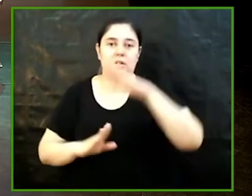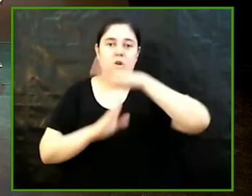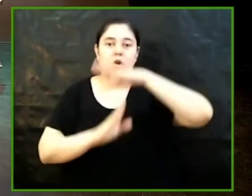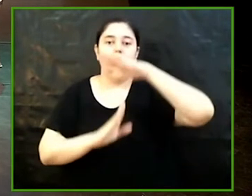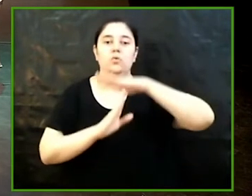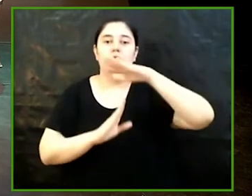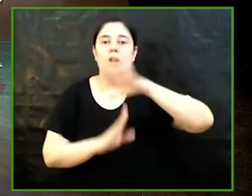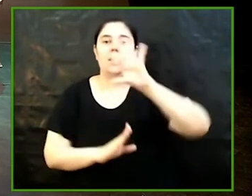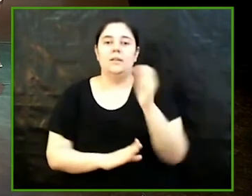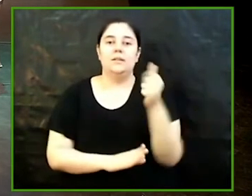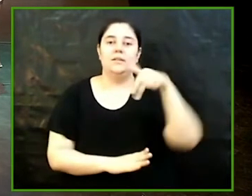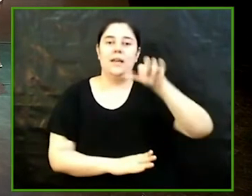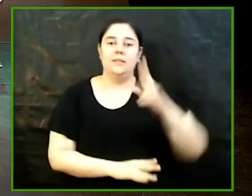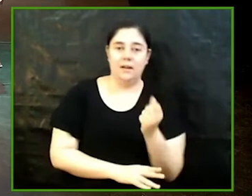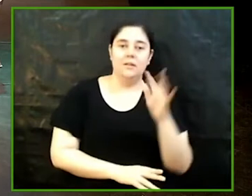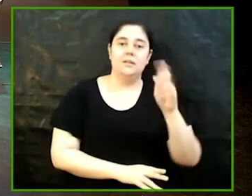Mas. Endavant, Laura.